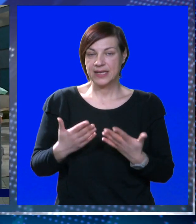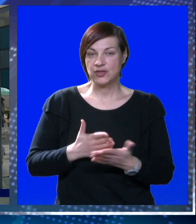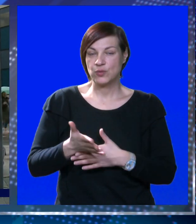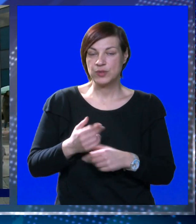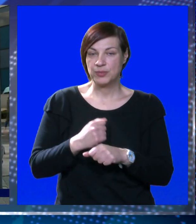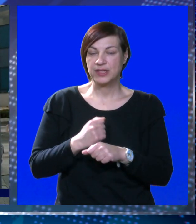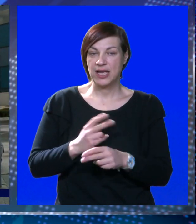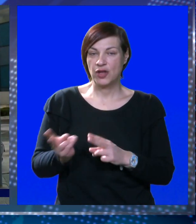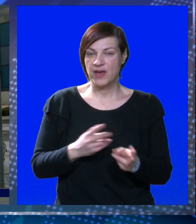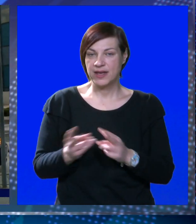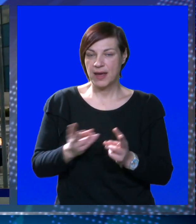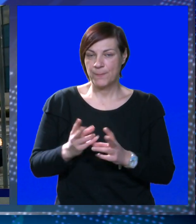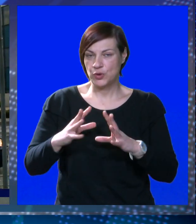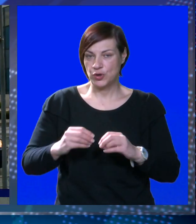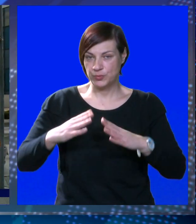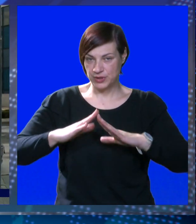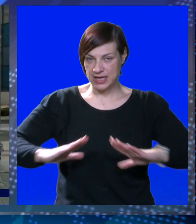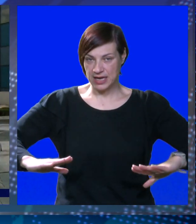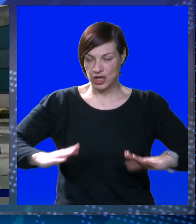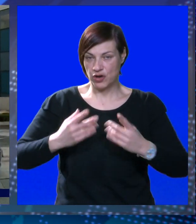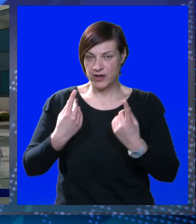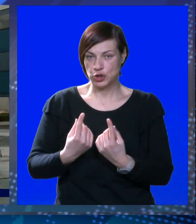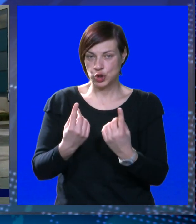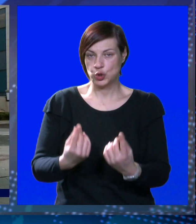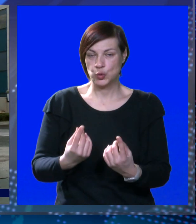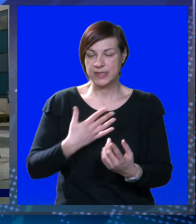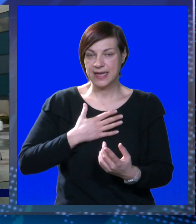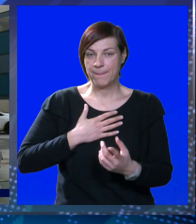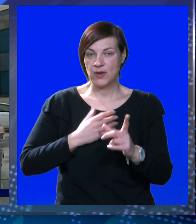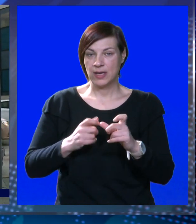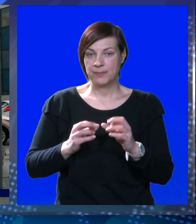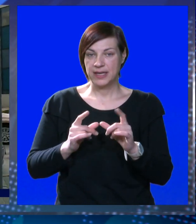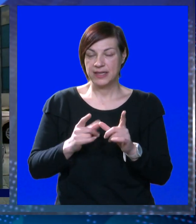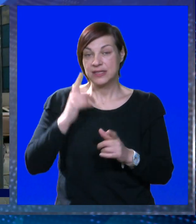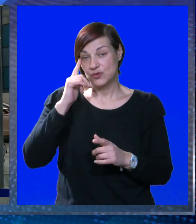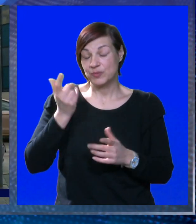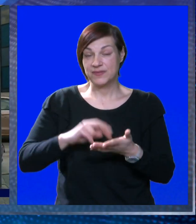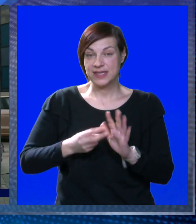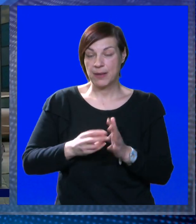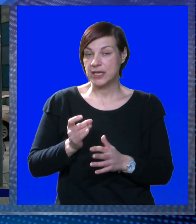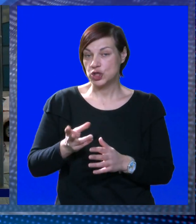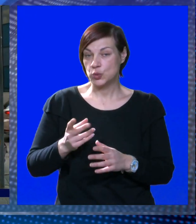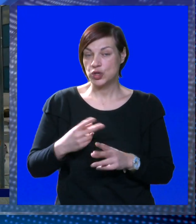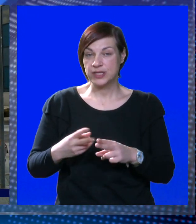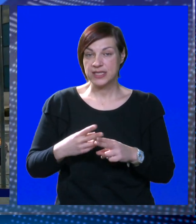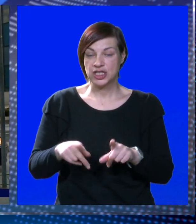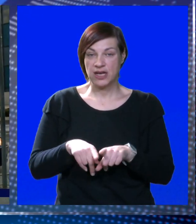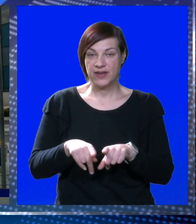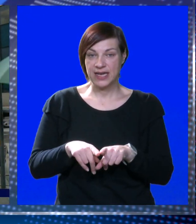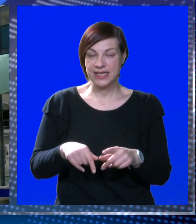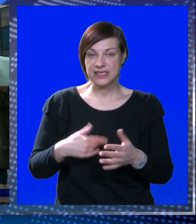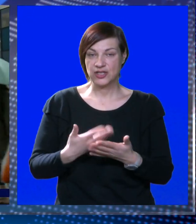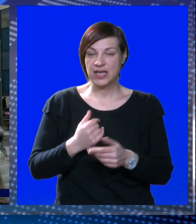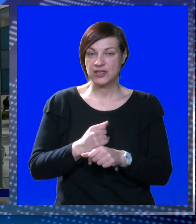Jednostavno je uslijed djelovanja bure odspao dio donjeg dijela krovne konstrukcije. Mi u Libertasu smo svjesni problema i žurnosti rješavanja